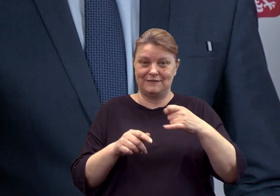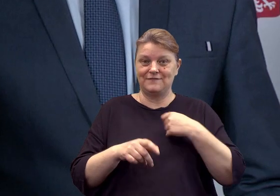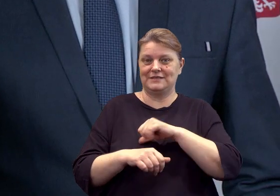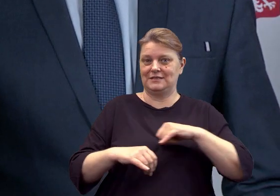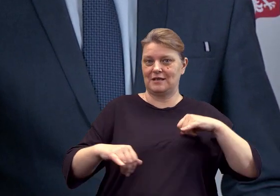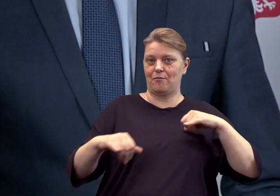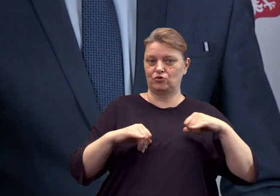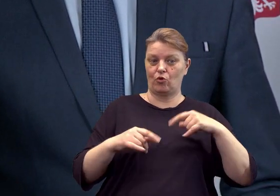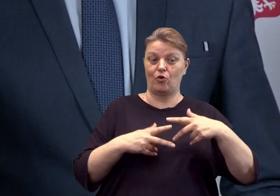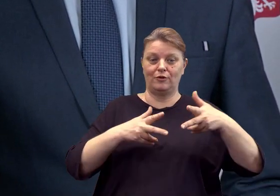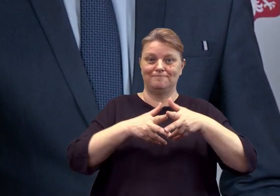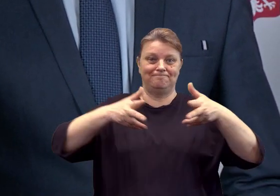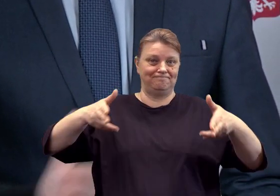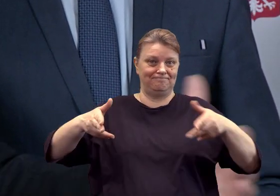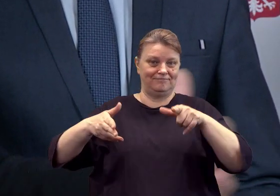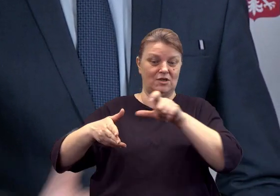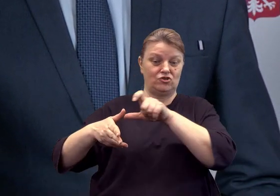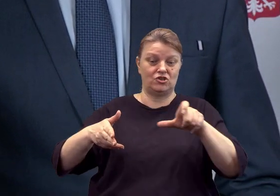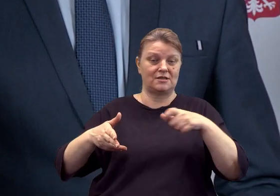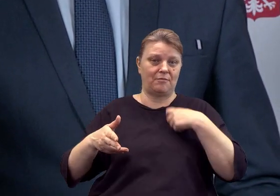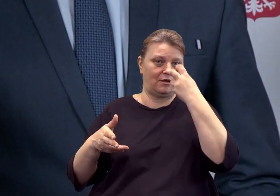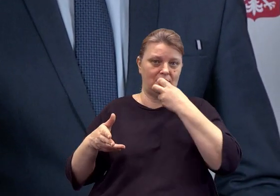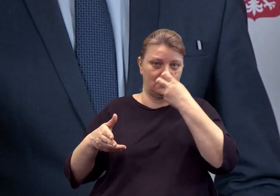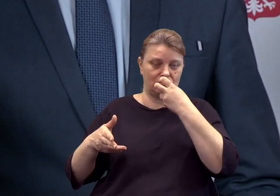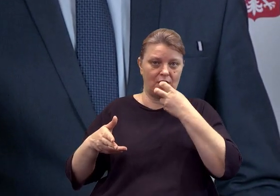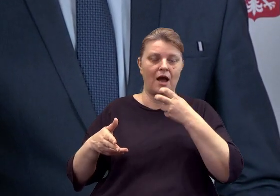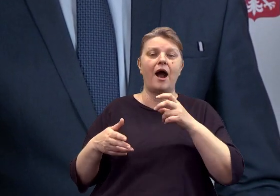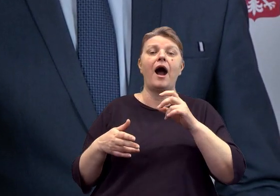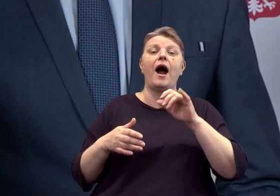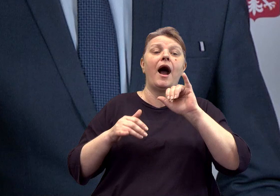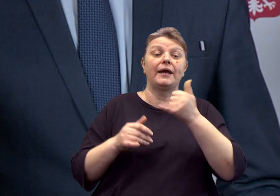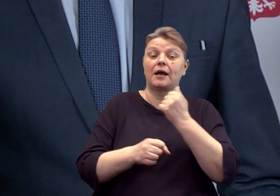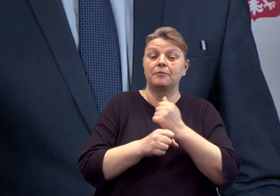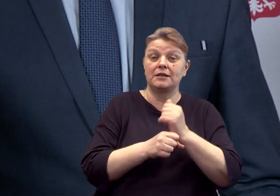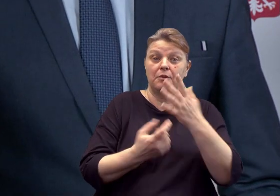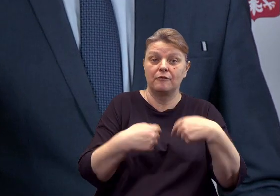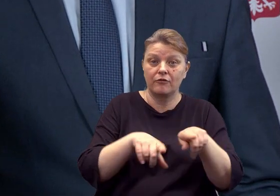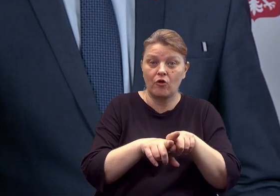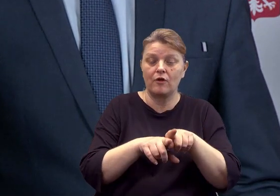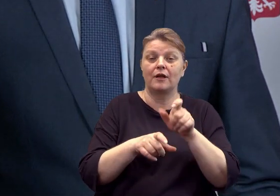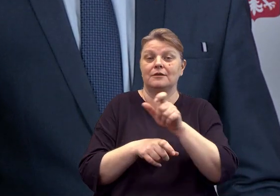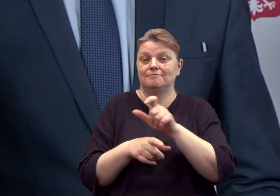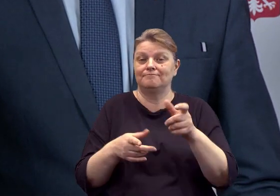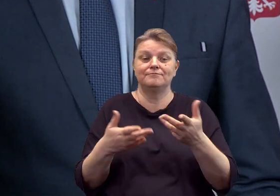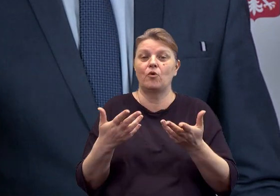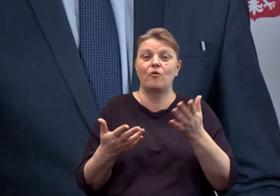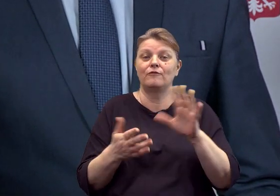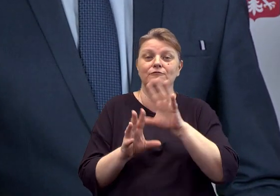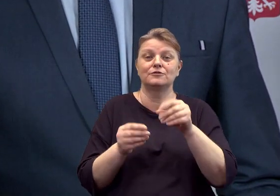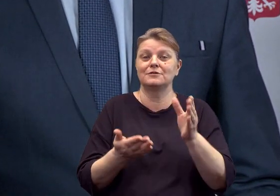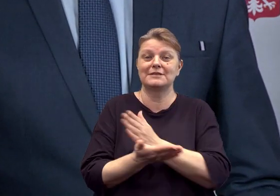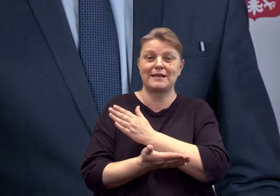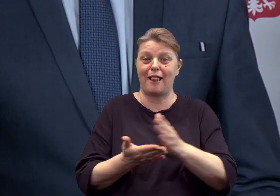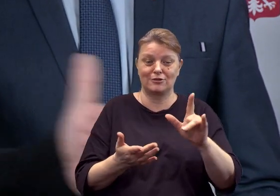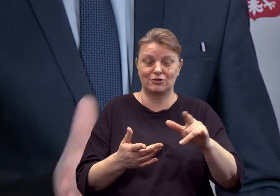czasowy, który nas najbardziej interesuje. Od tego, jak będą te prace przebiegały, w jakim tempie, to będzie uzależnione to, czy te